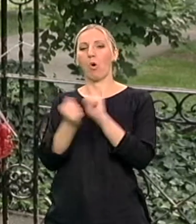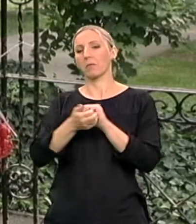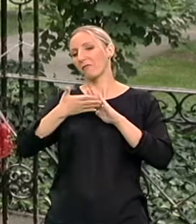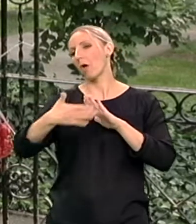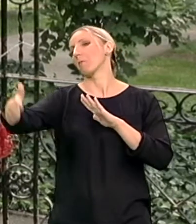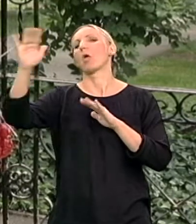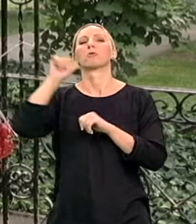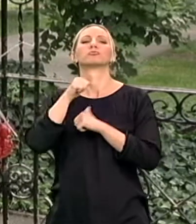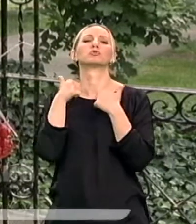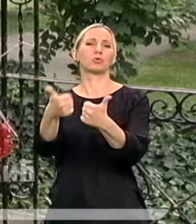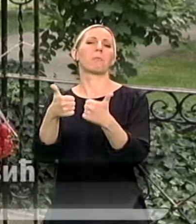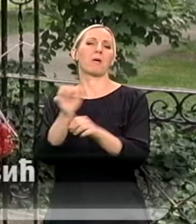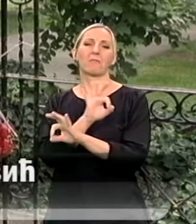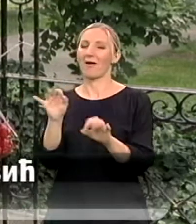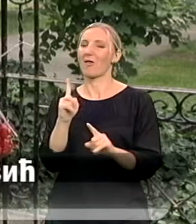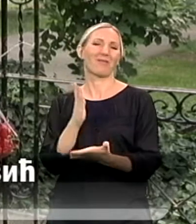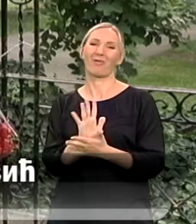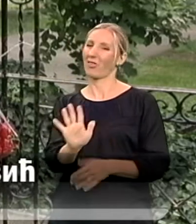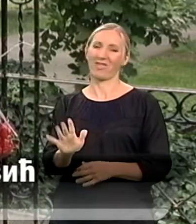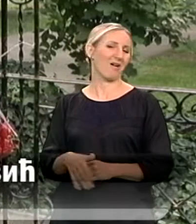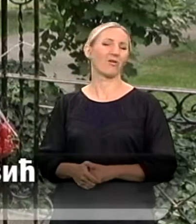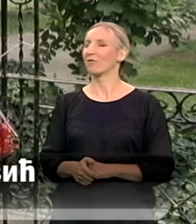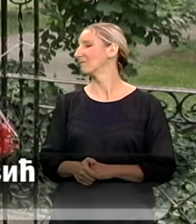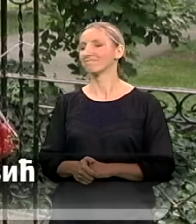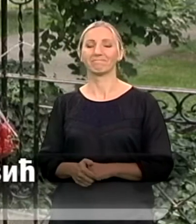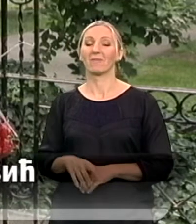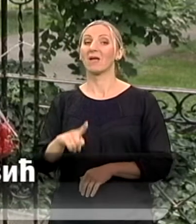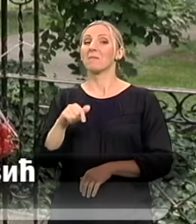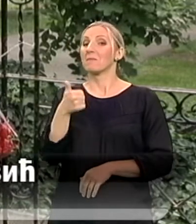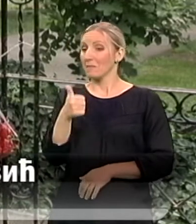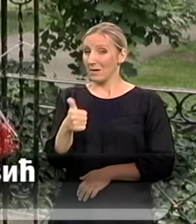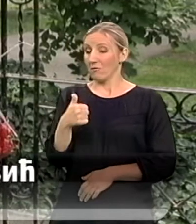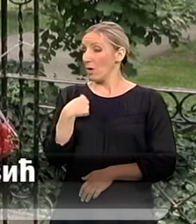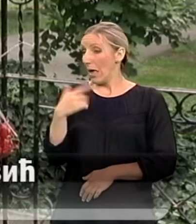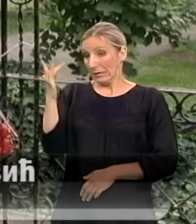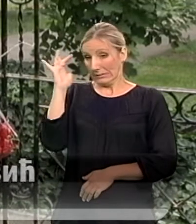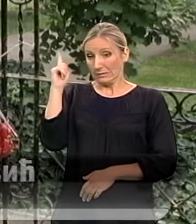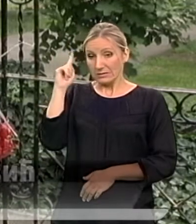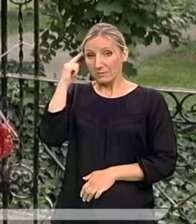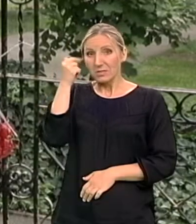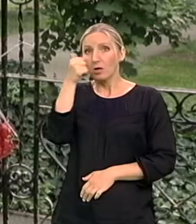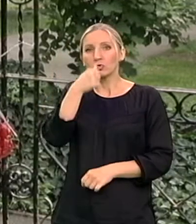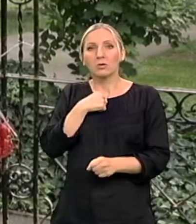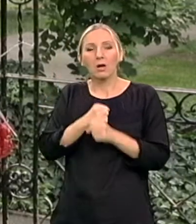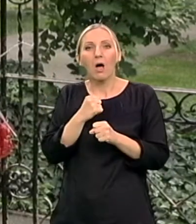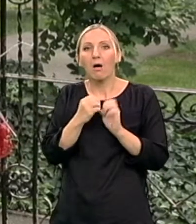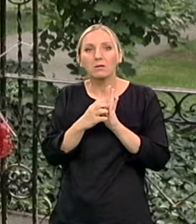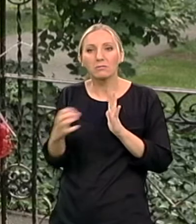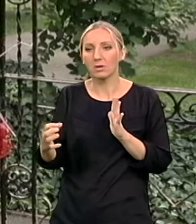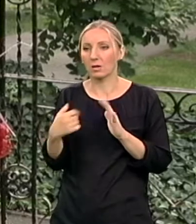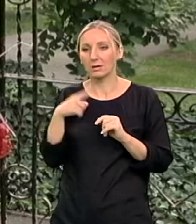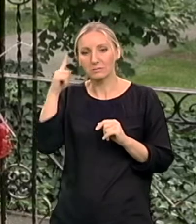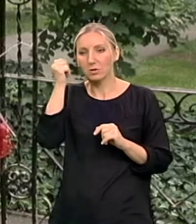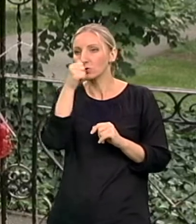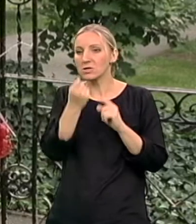super i bajno. Ali uopšte nije bilo tako. Prvo nisam sama znala šta sa sobom da radim. Nisam znala šta mi se